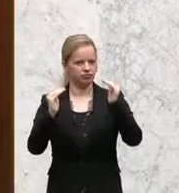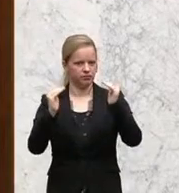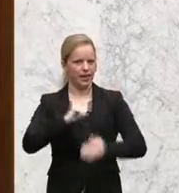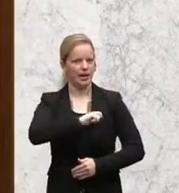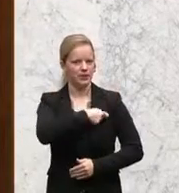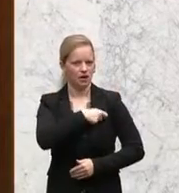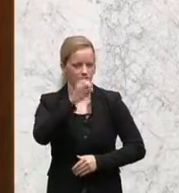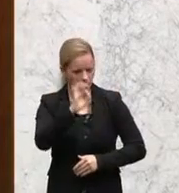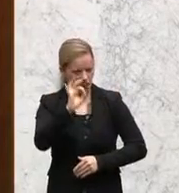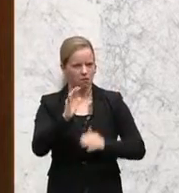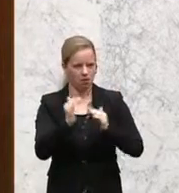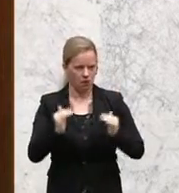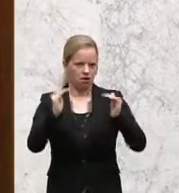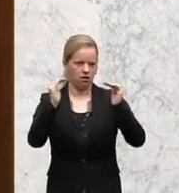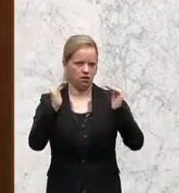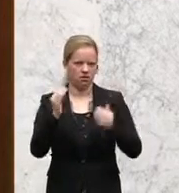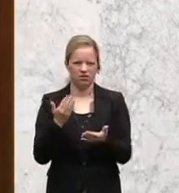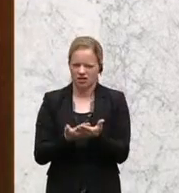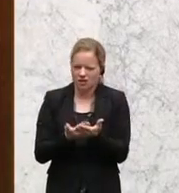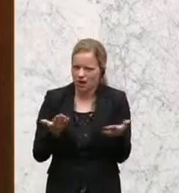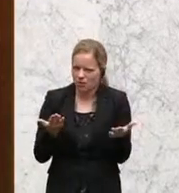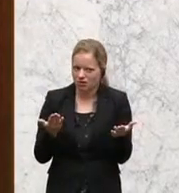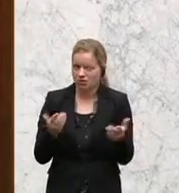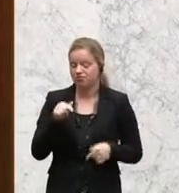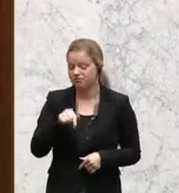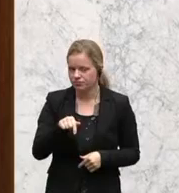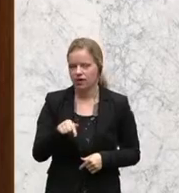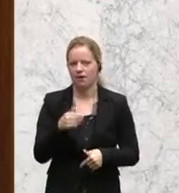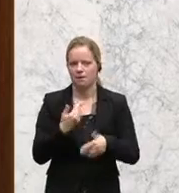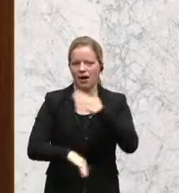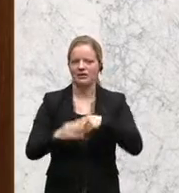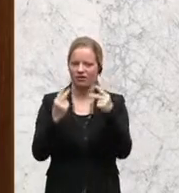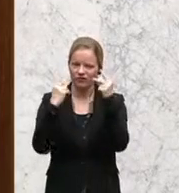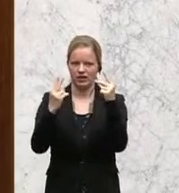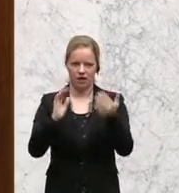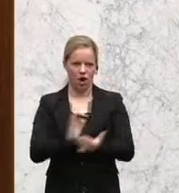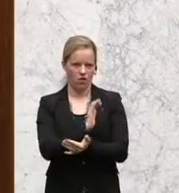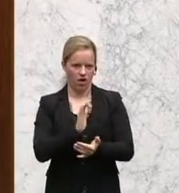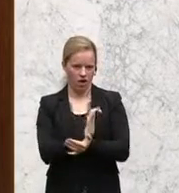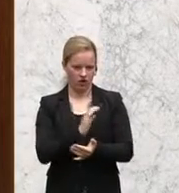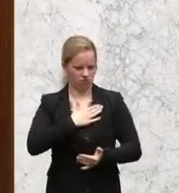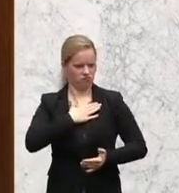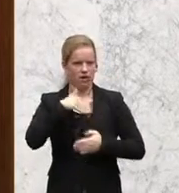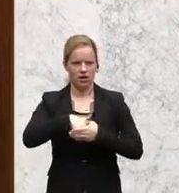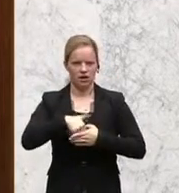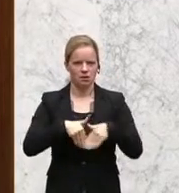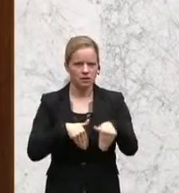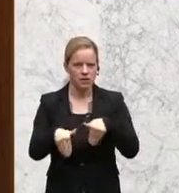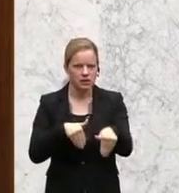Kriminalität kommt. Und es sei ja die vornehmste und die wesentlichste Aufgabe eines Innenministers,